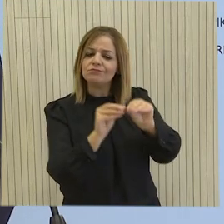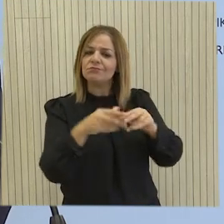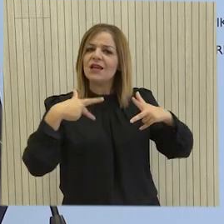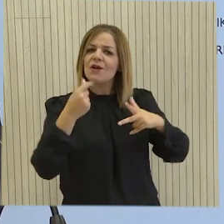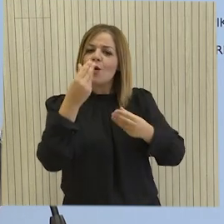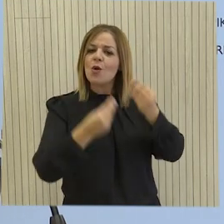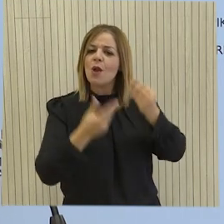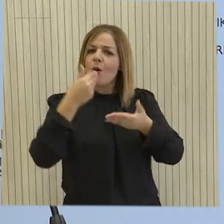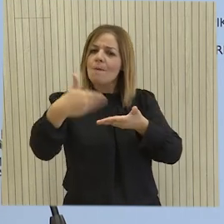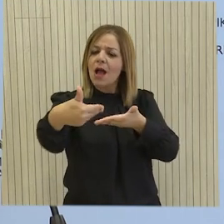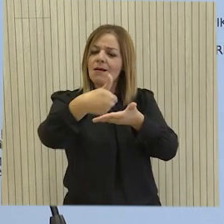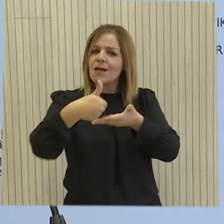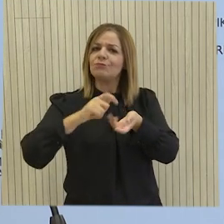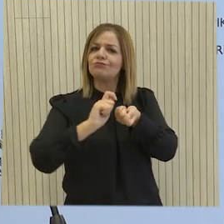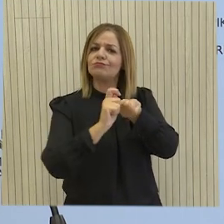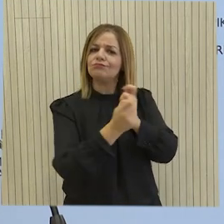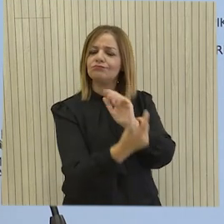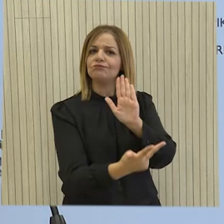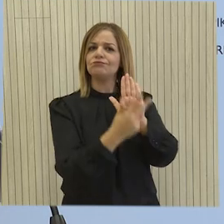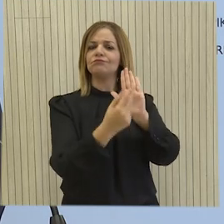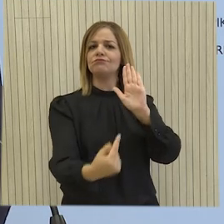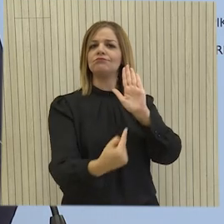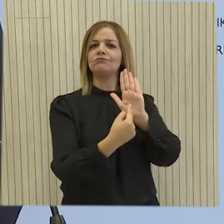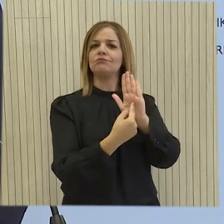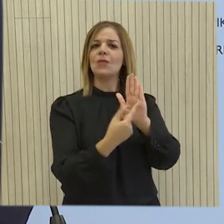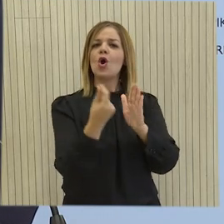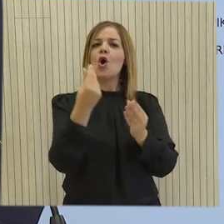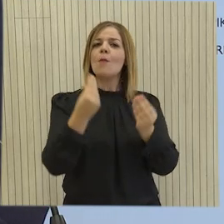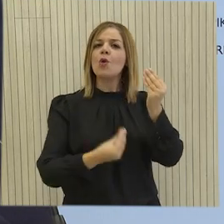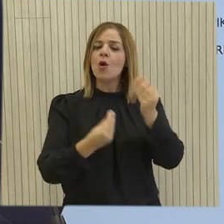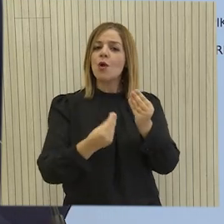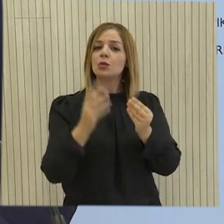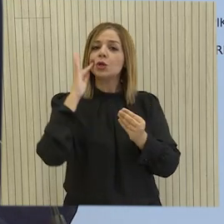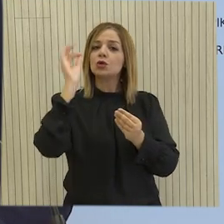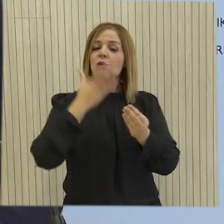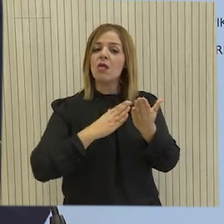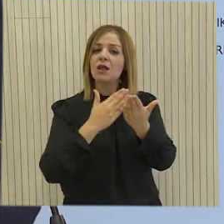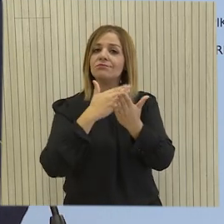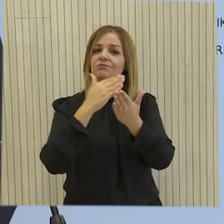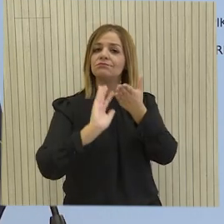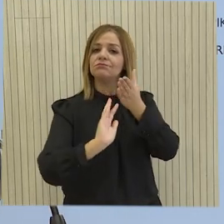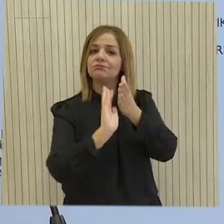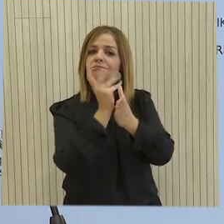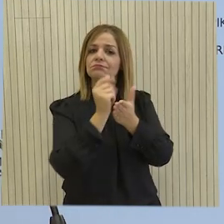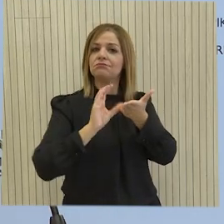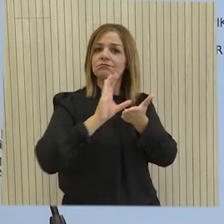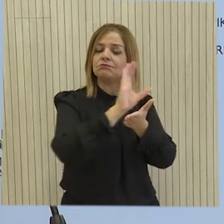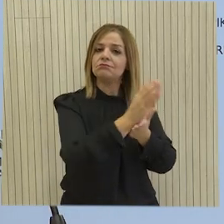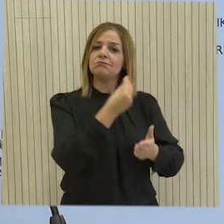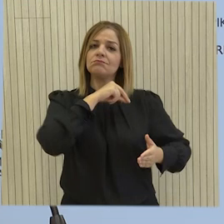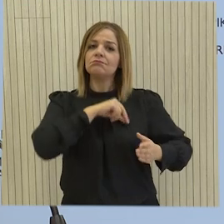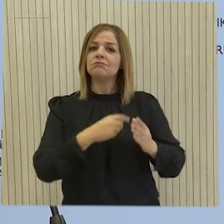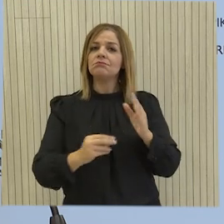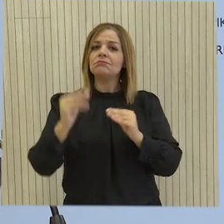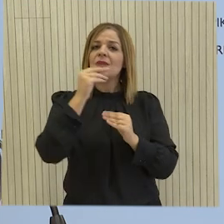με τις προτάσεις και τις τροπολογίες που κατέθεσαν. Ο προϋπολογισμός είναι αναπτυξιακός και πλεονασματικός με δημοσιονομικό πλεόνασμα που ανέρχεται